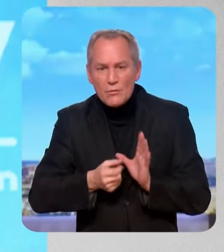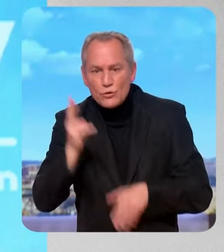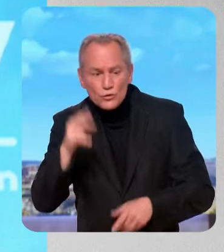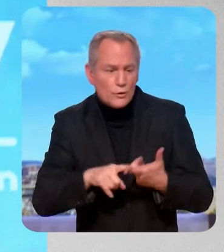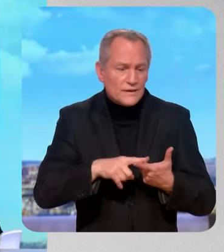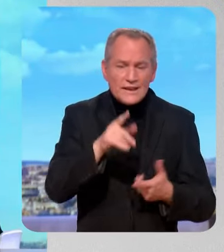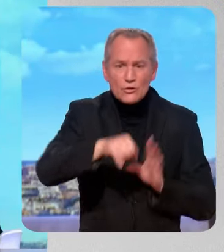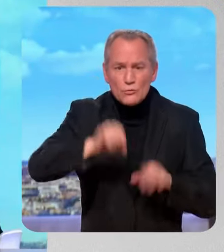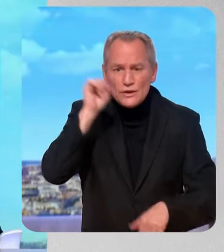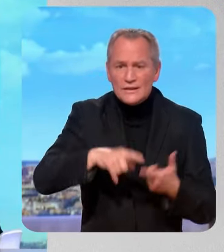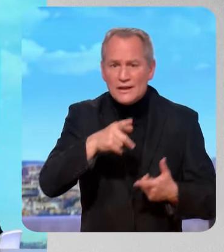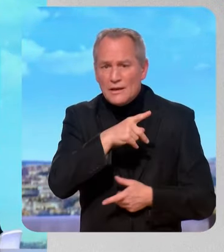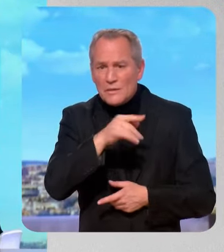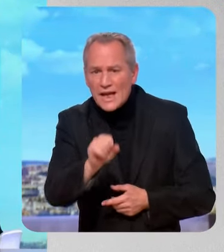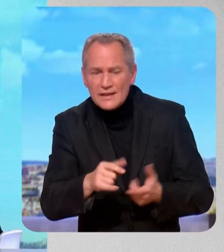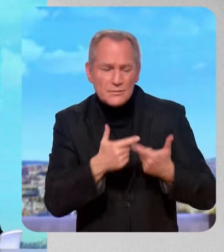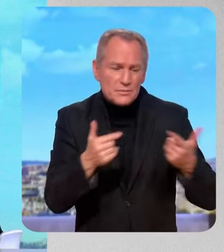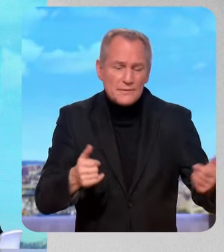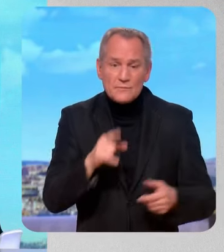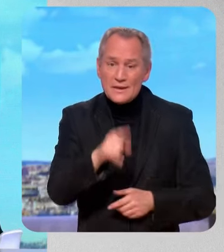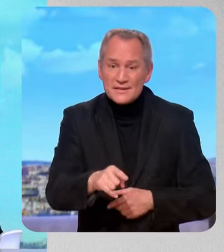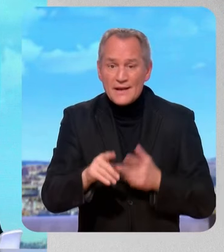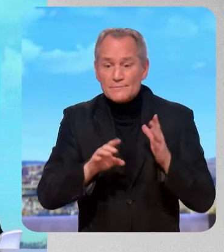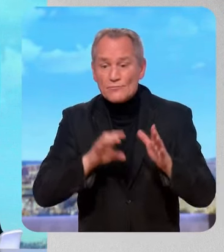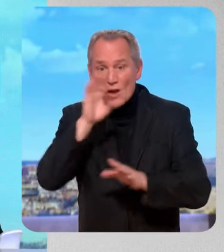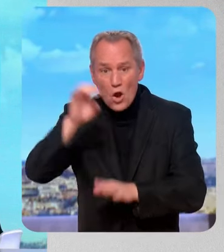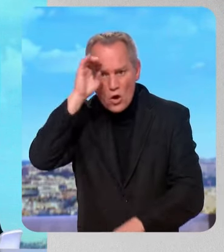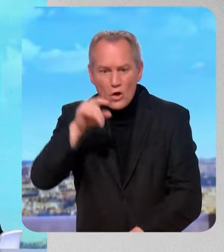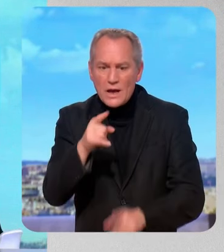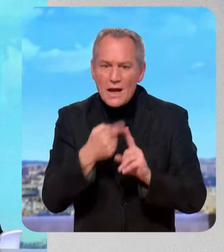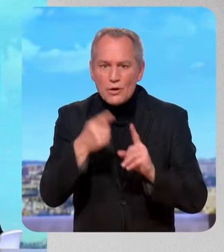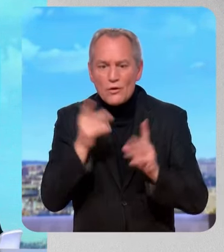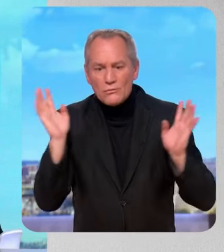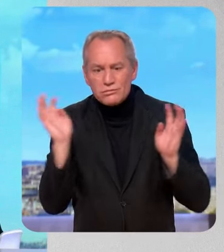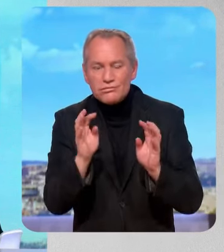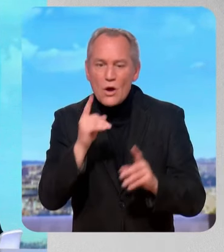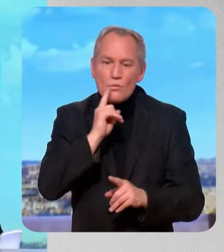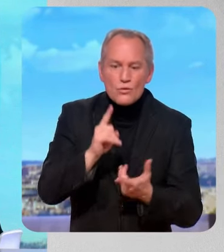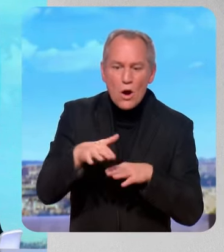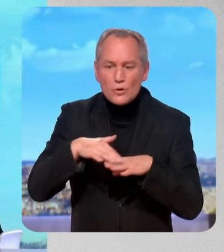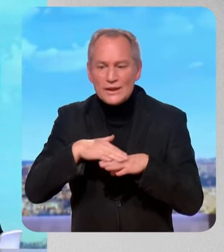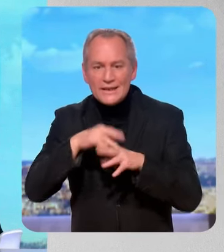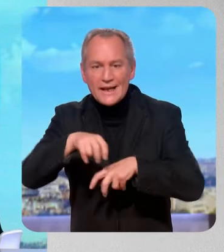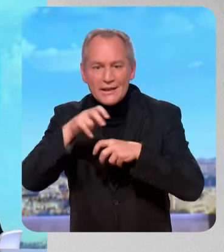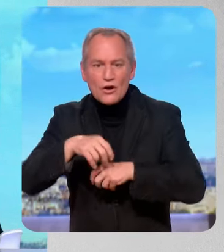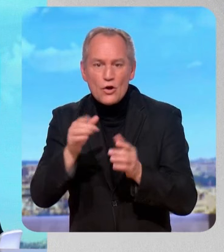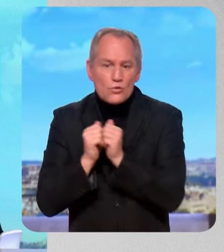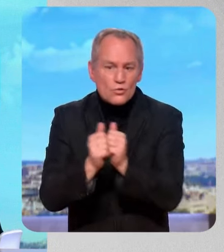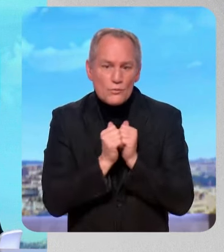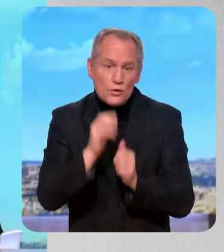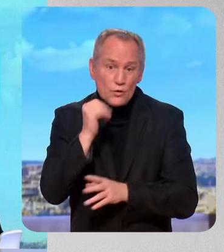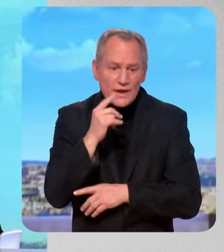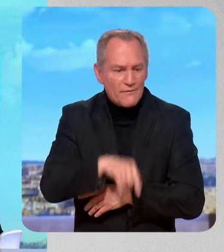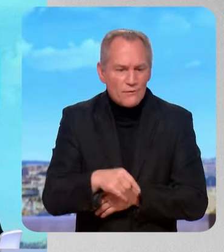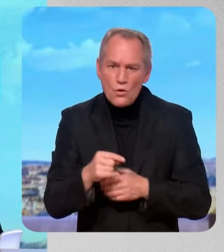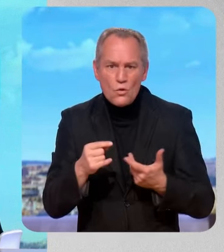que le Parlement européen, c'est un des enjeux, c'est un des échelons où on peut traiter les enjeux, notamment de la politique agricole commune. Donc, il faut envoyer des forces de gauche écologistes en